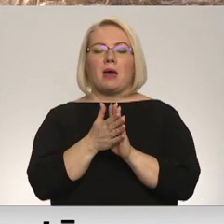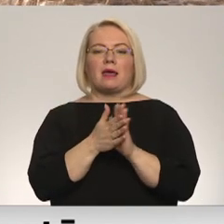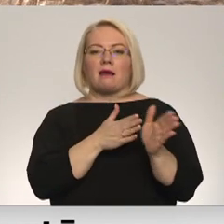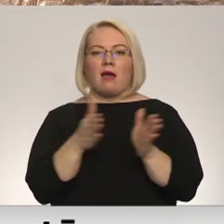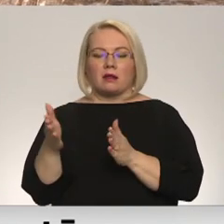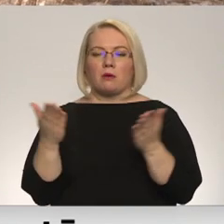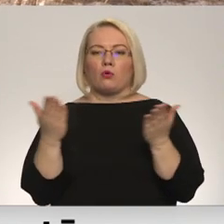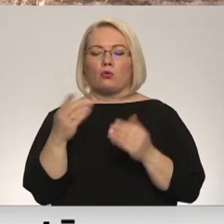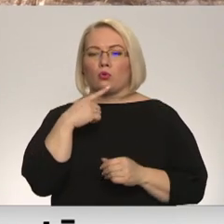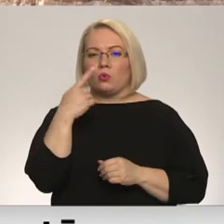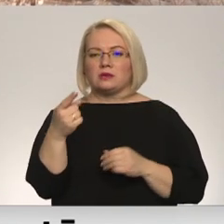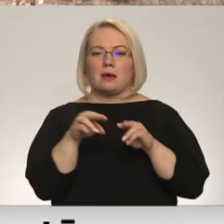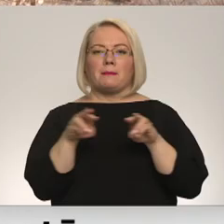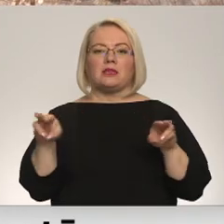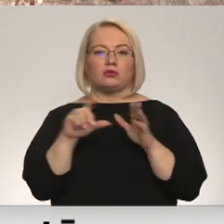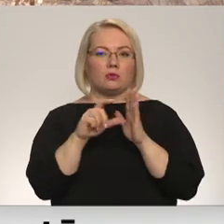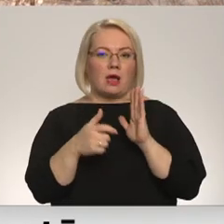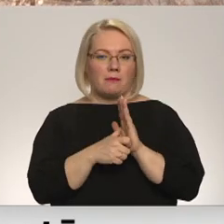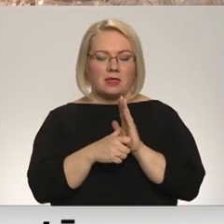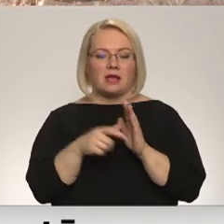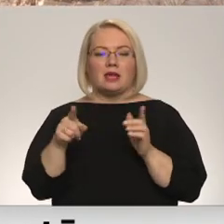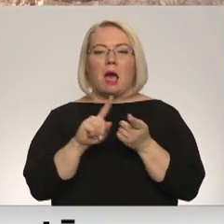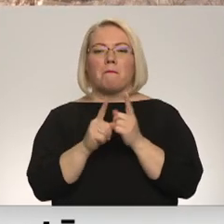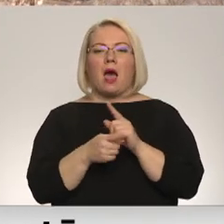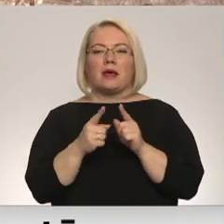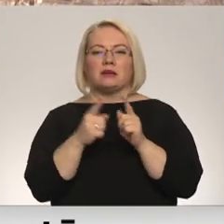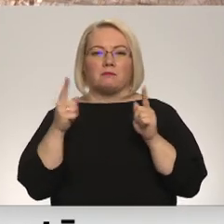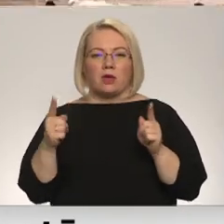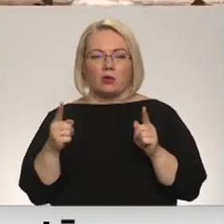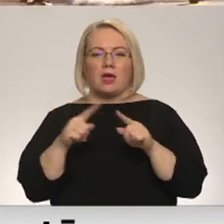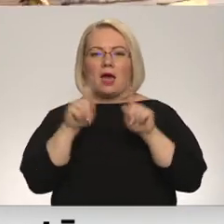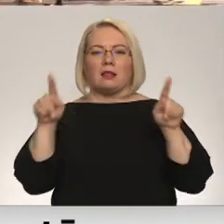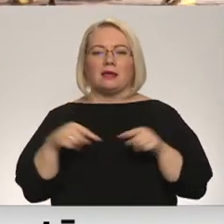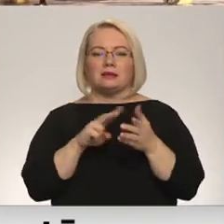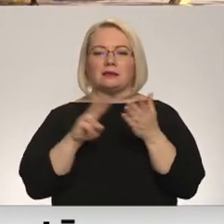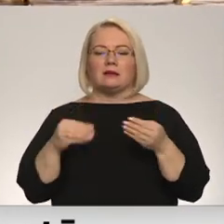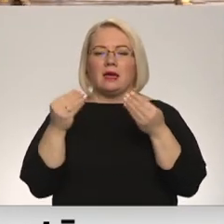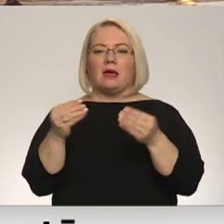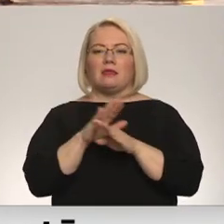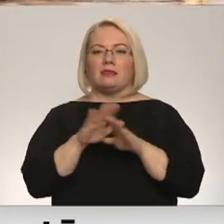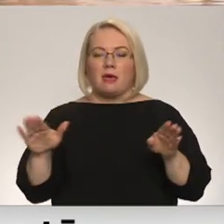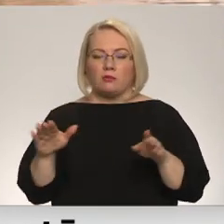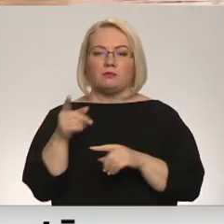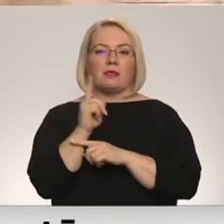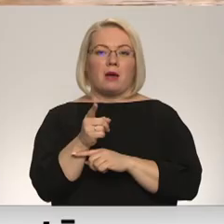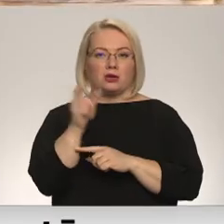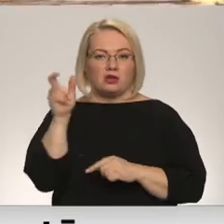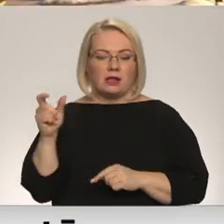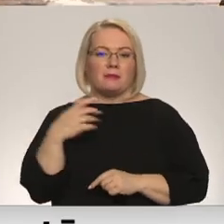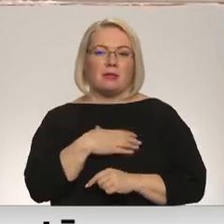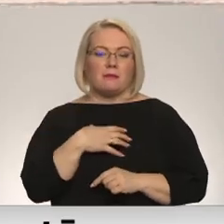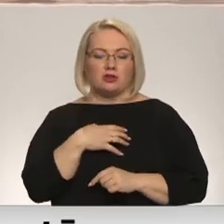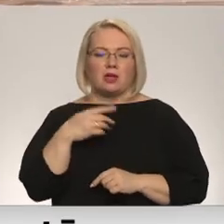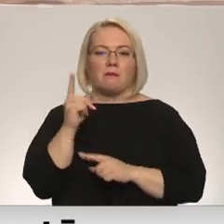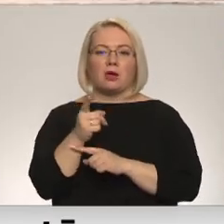kādu nosaka ministru kabinets. Pārējais periodā licences netiks izsniegtas, bet dzīvi tīkotājiem nepieciešama makšķirnieka